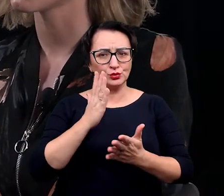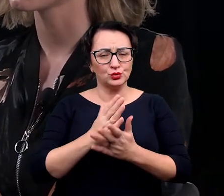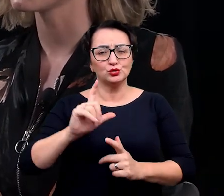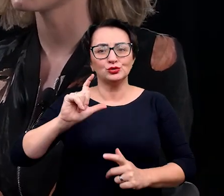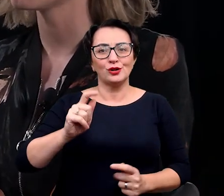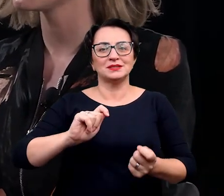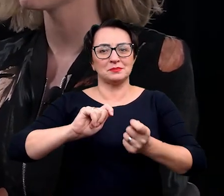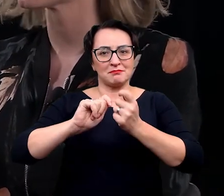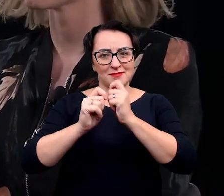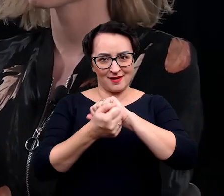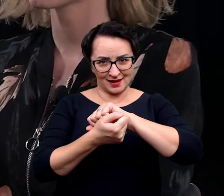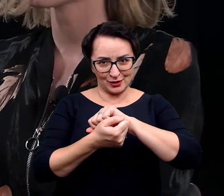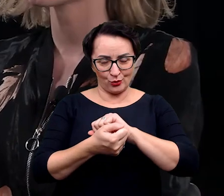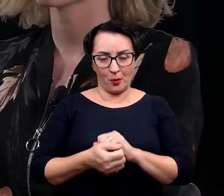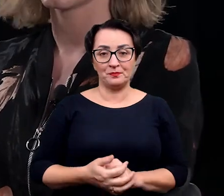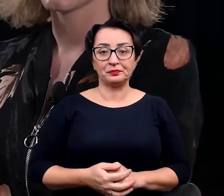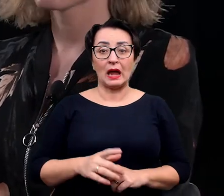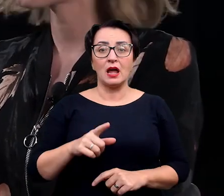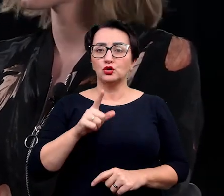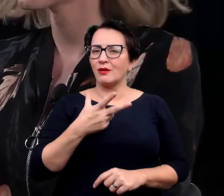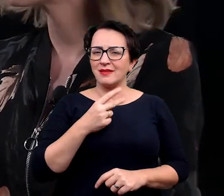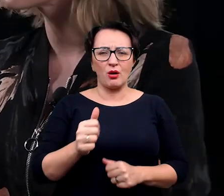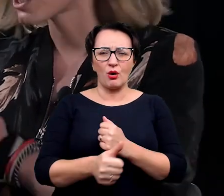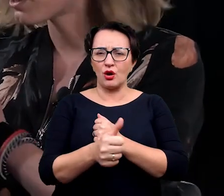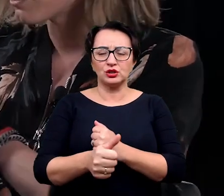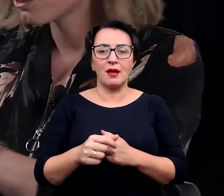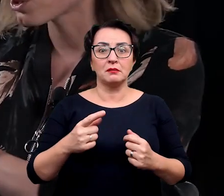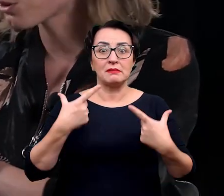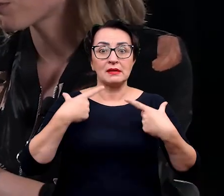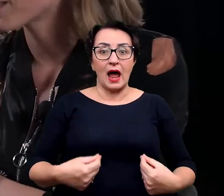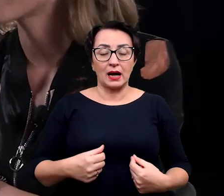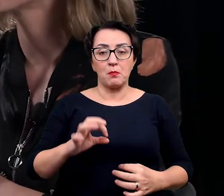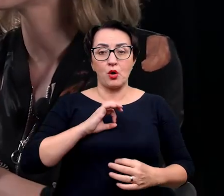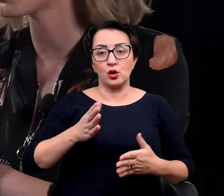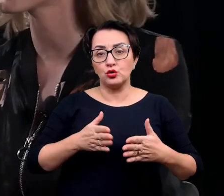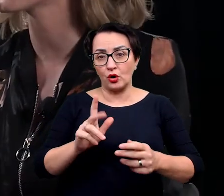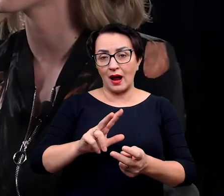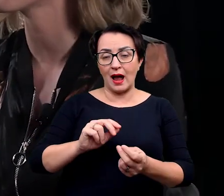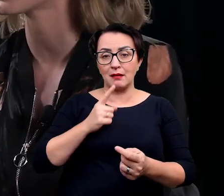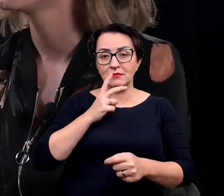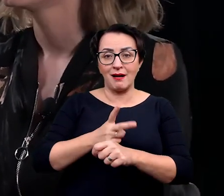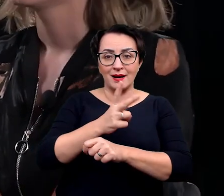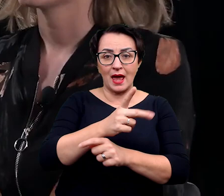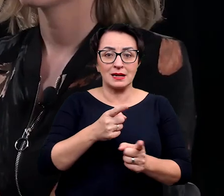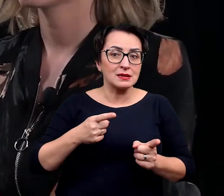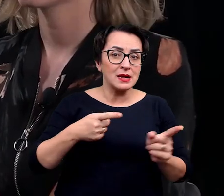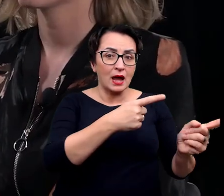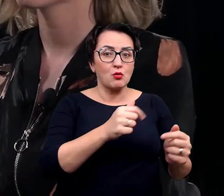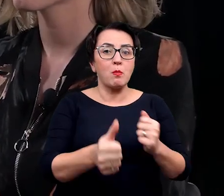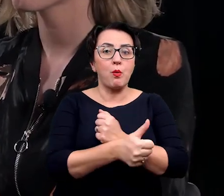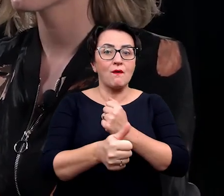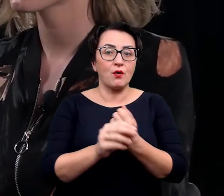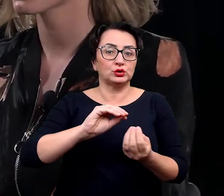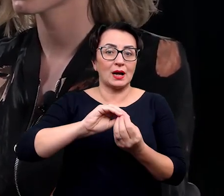zmieniło. Nie zmieniło się tak, że nagle moja ścieżka kariery została ukierunkowana ze względu na Erasmusa, ale